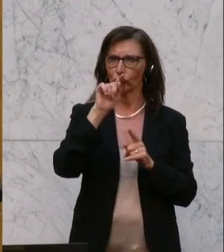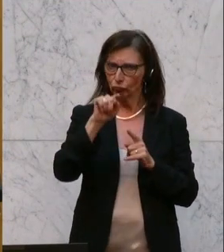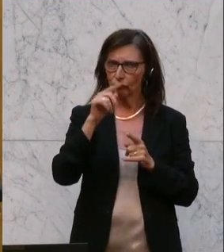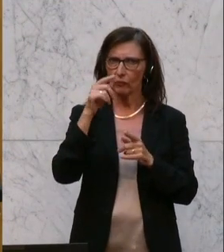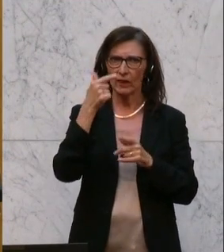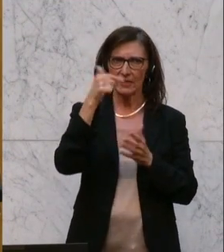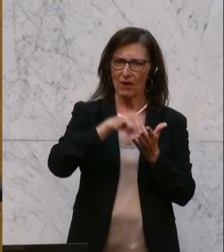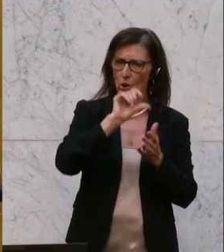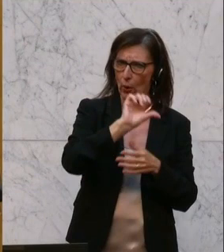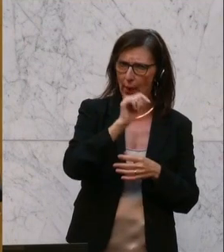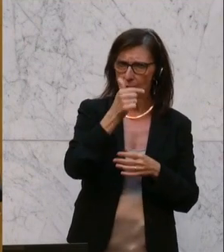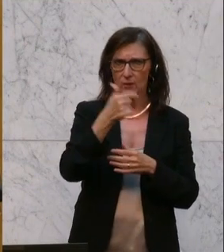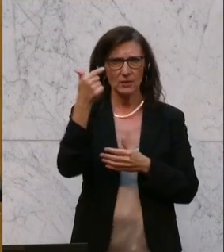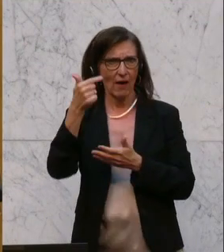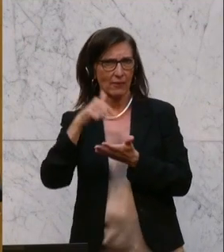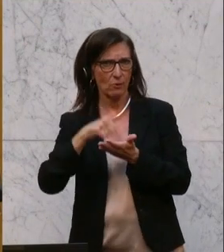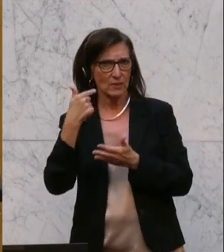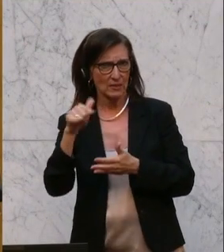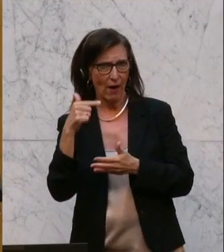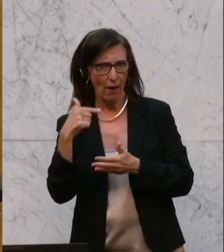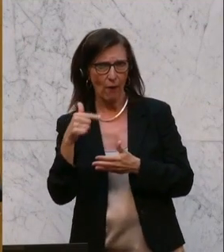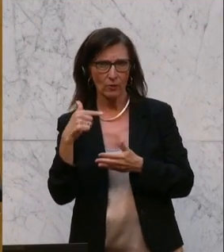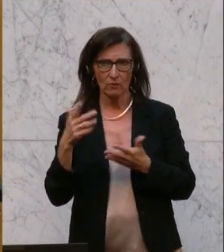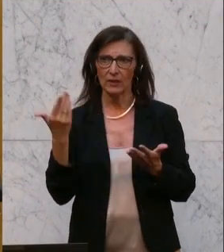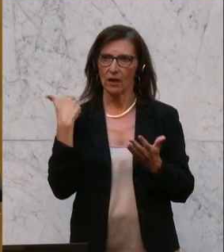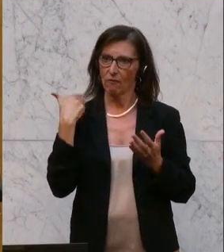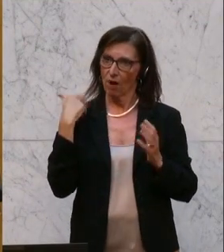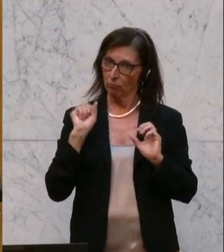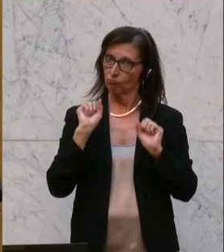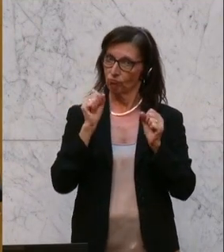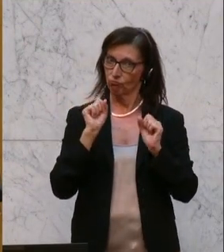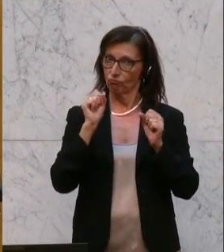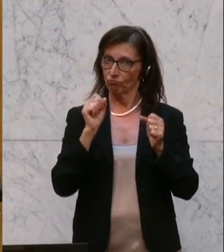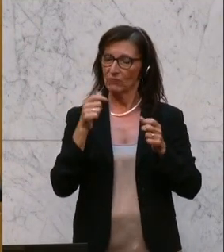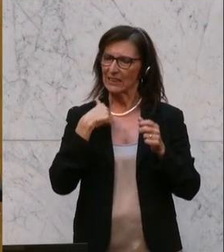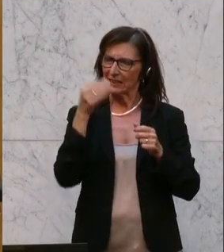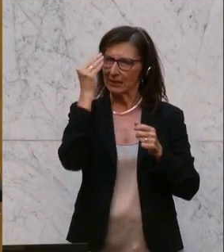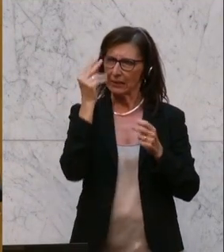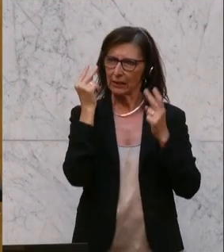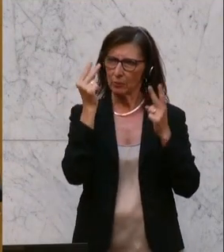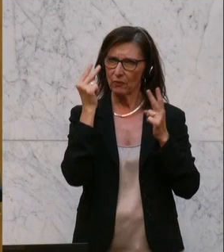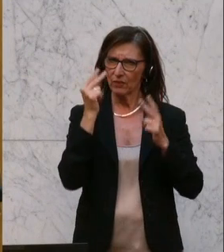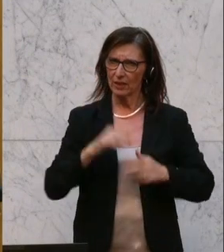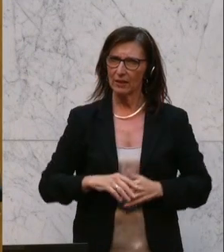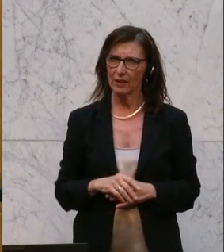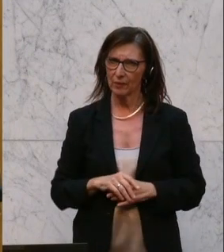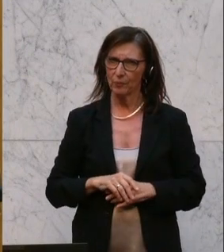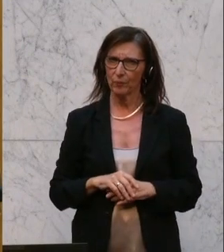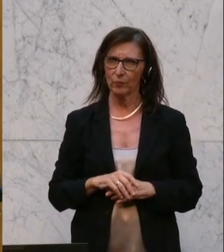2021 und 2022 hier engagiert haben. Ich glaube, dass es wichtig ist, dass wir Ihnen